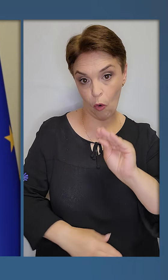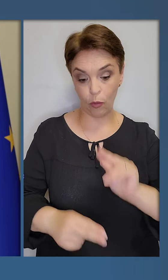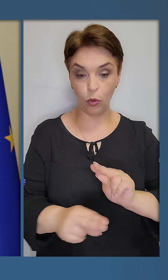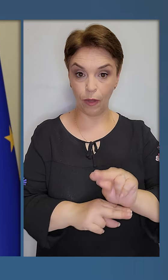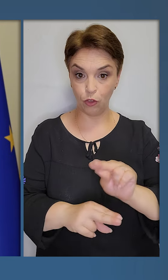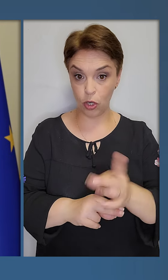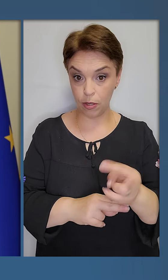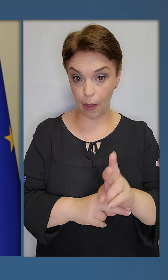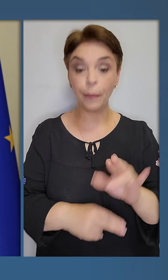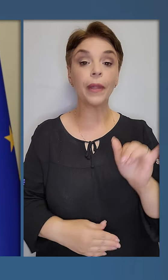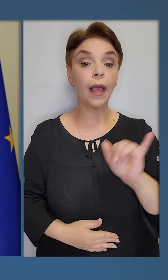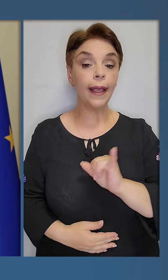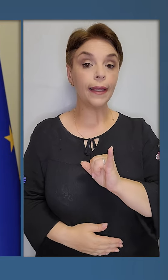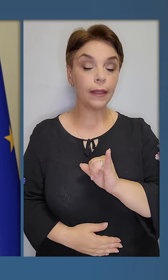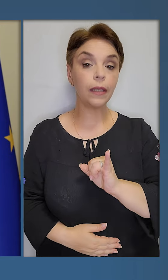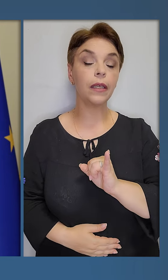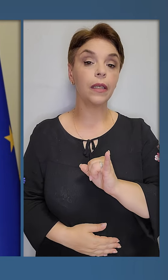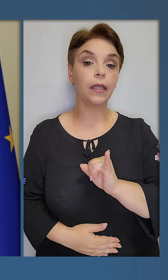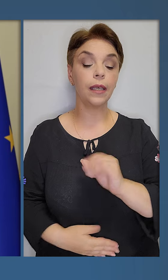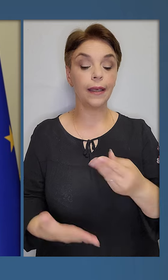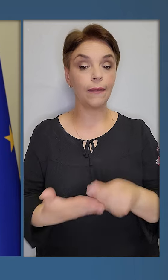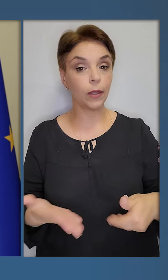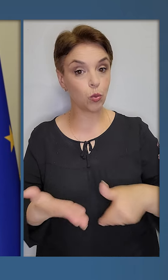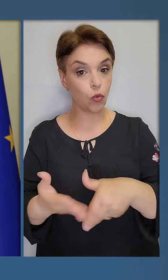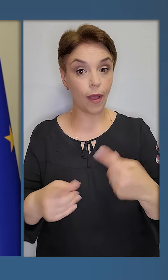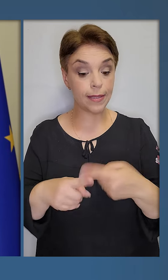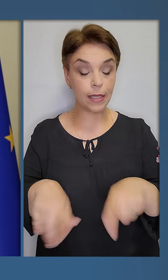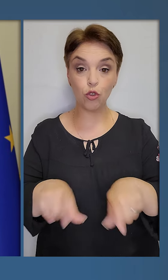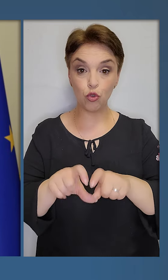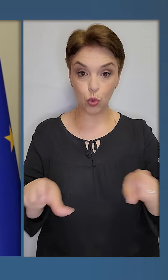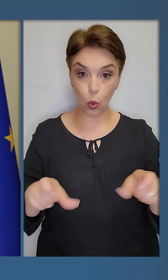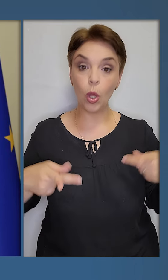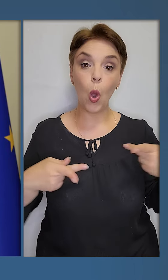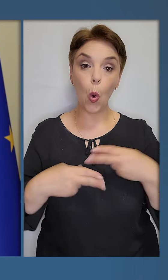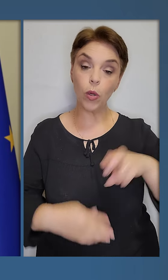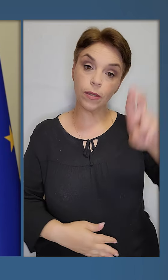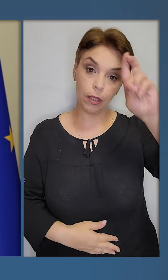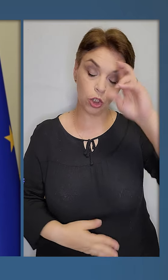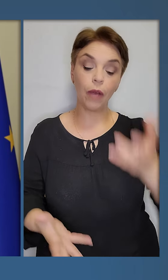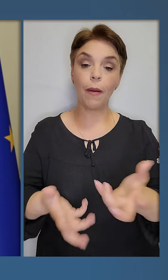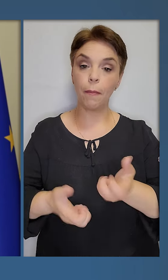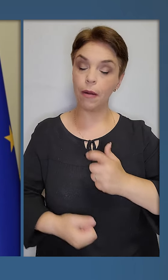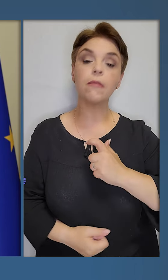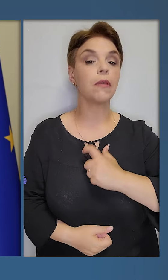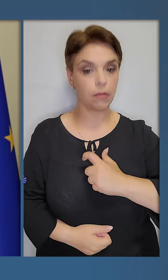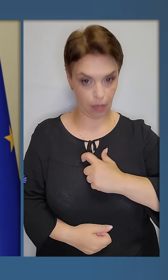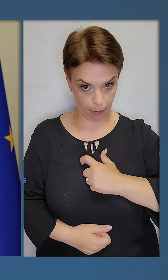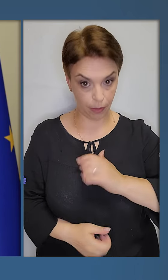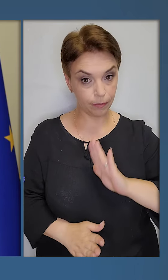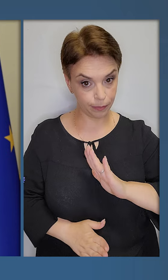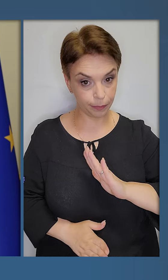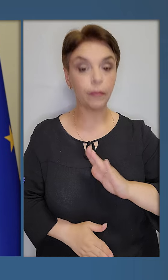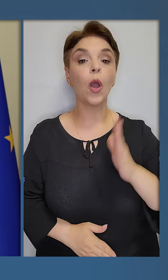навчання, і фінансування цієї школи, угорська держава бере на себе,